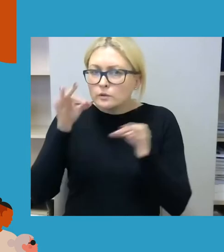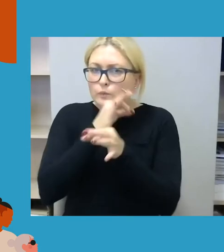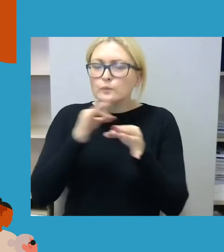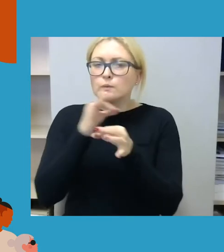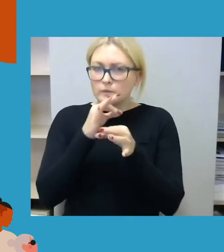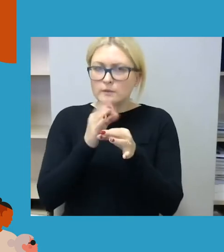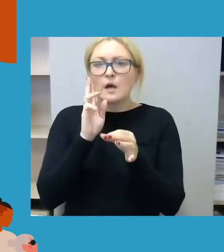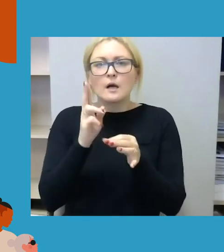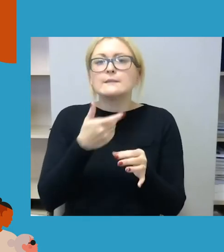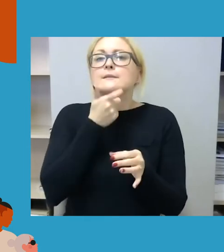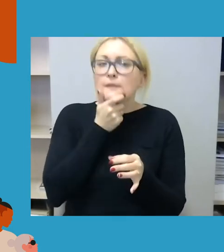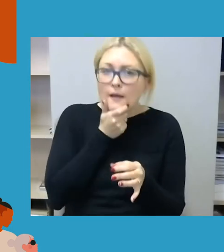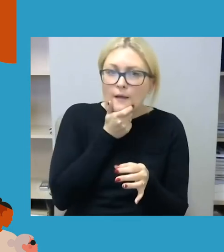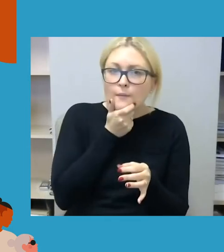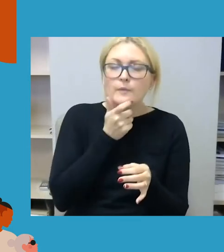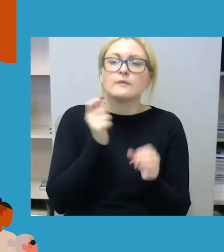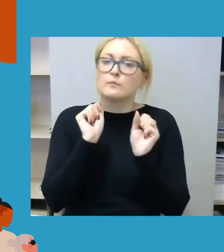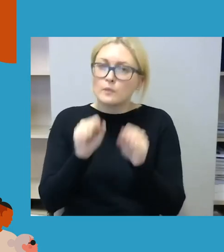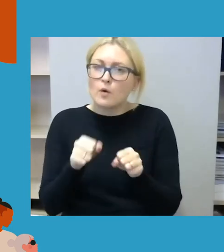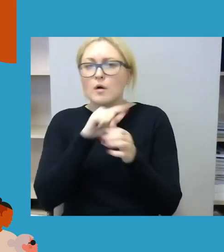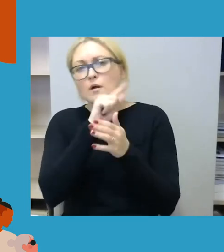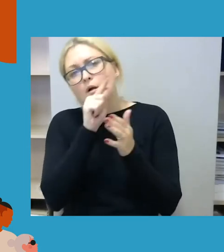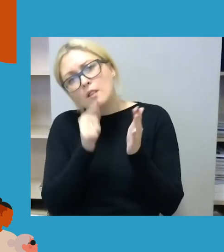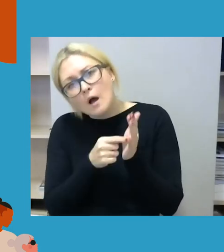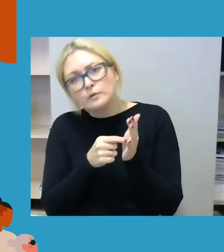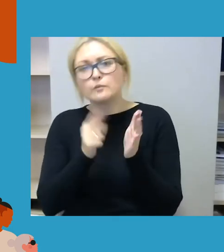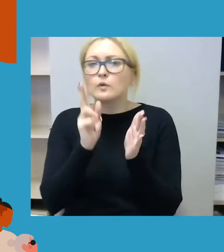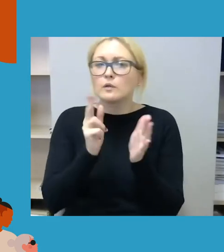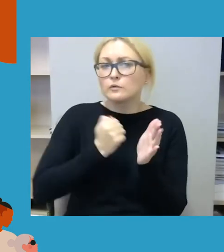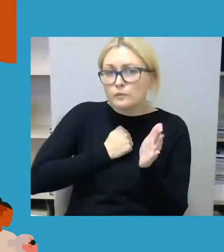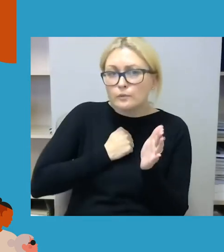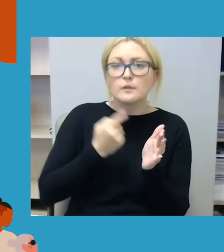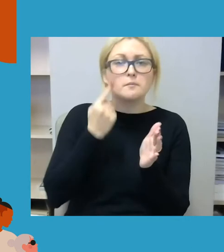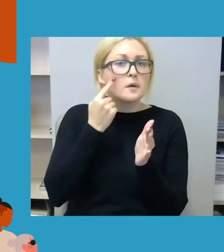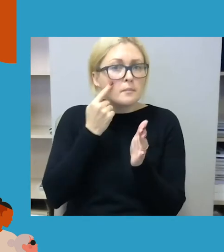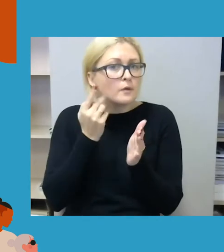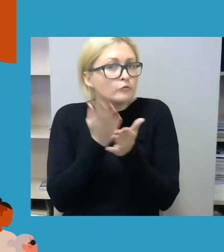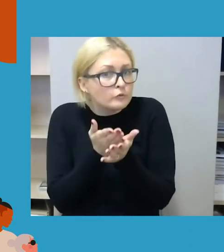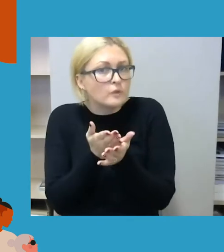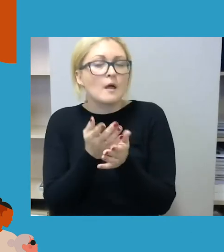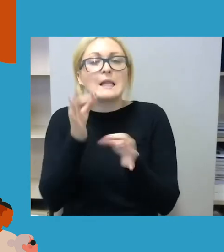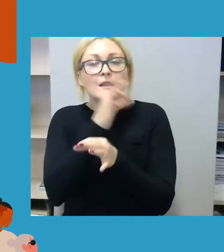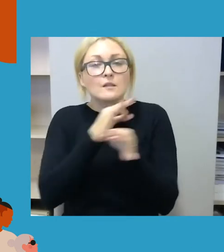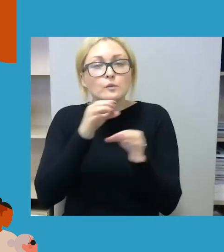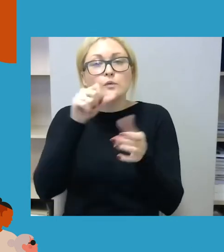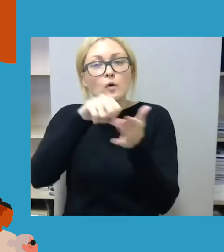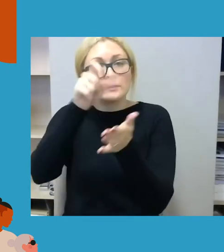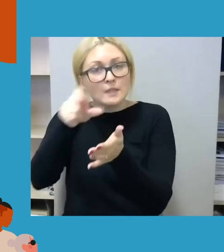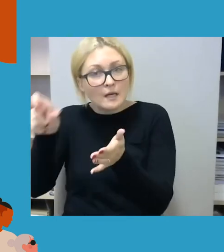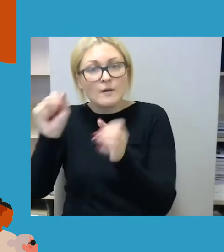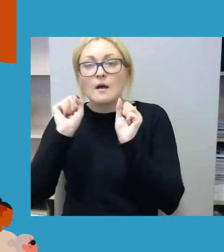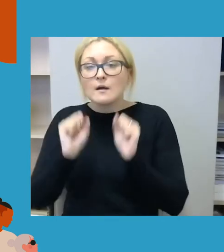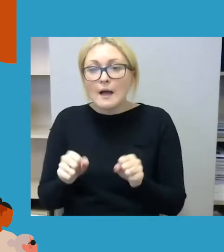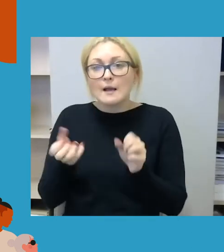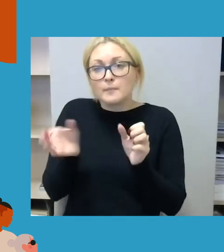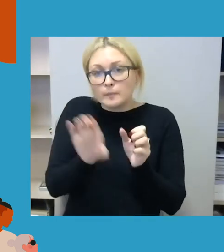mus. Tai jeigu turėtumėte kokių klausimų, pastebėjimų diskusijos dalyviams, tai rašykite juos